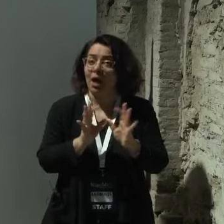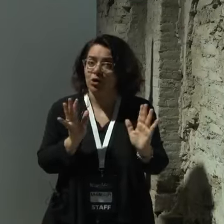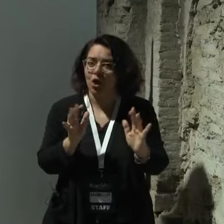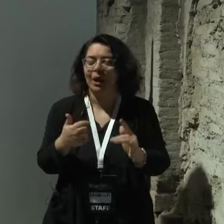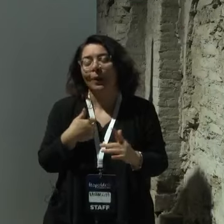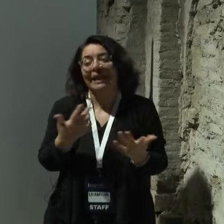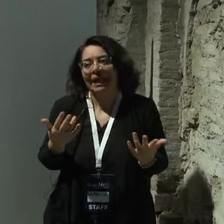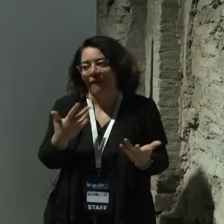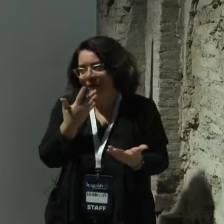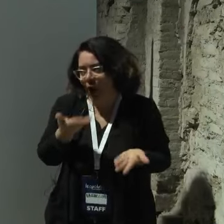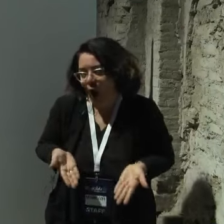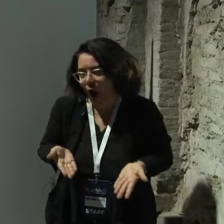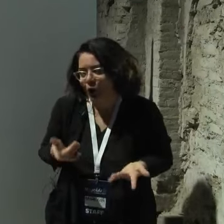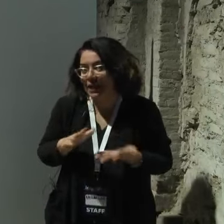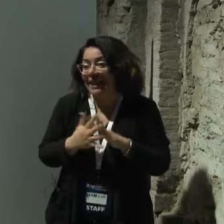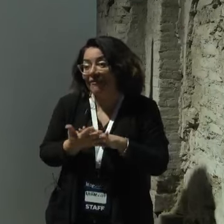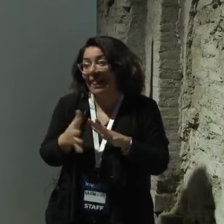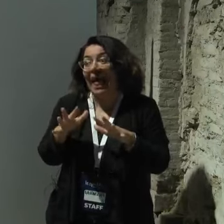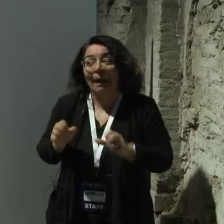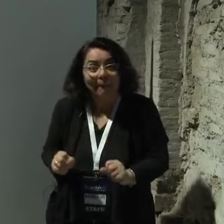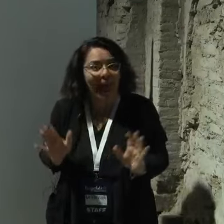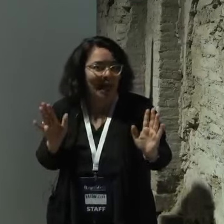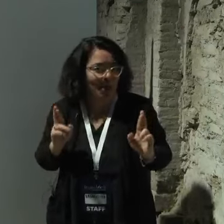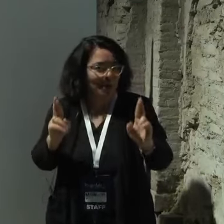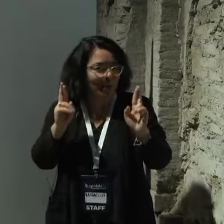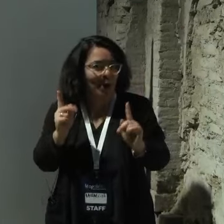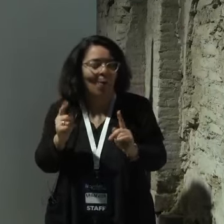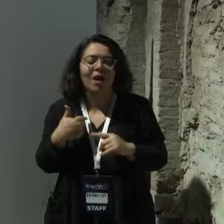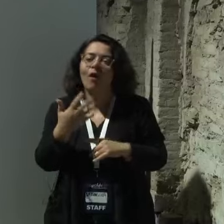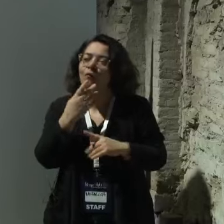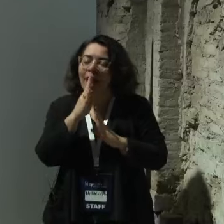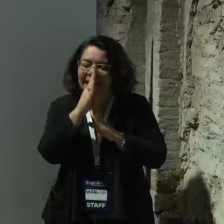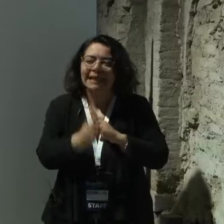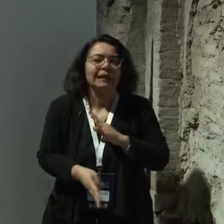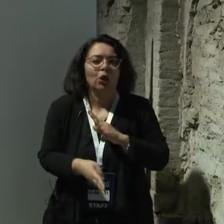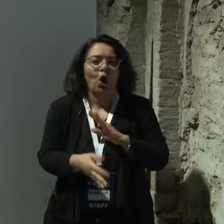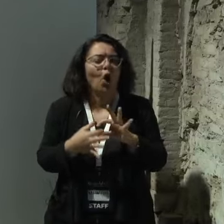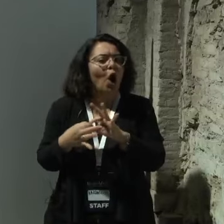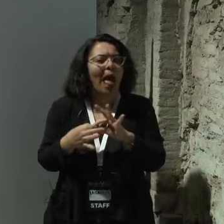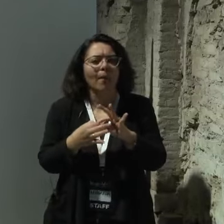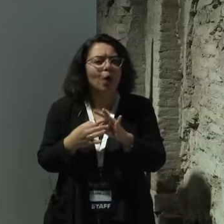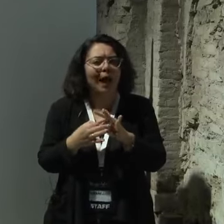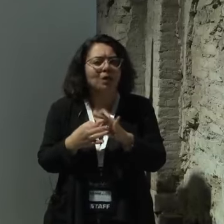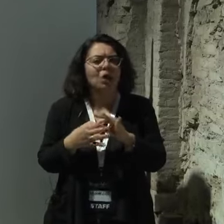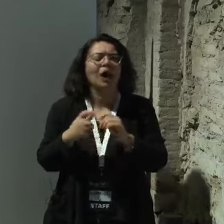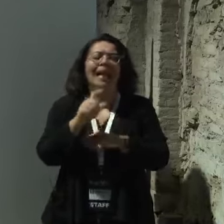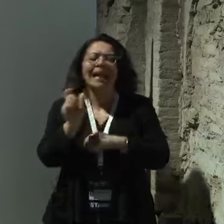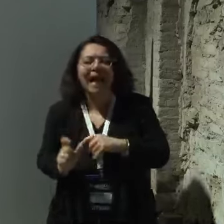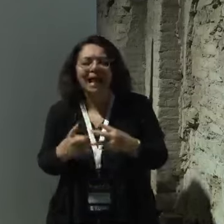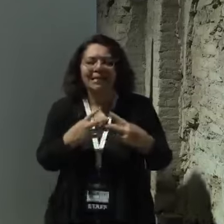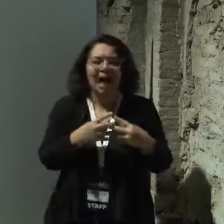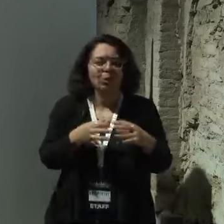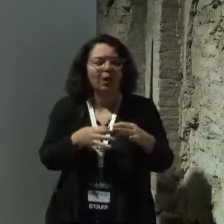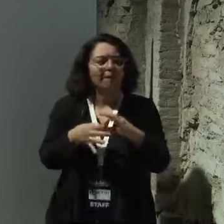un impegno voglio proporre collaborazioni dirette Stati Uniti-Italia sull'aerospazio perché